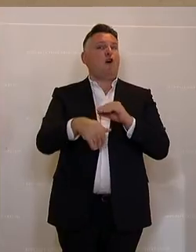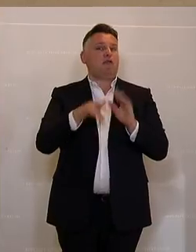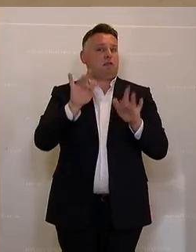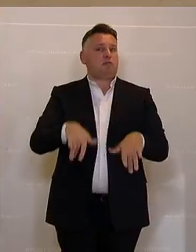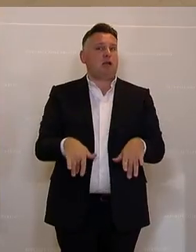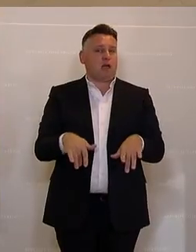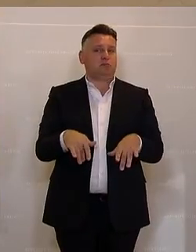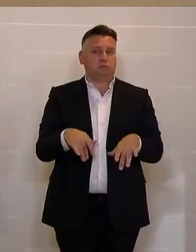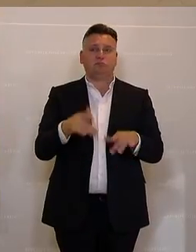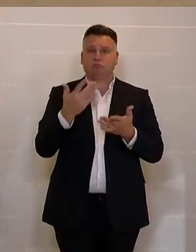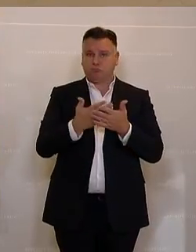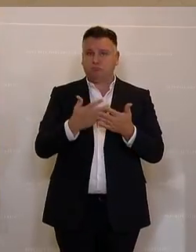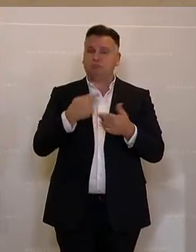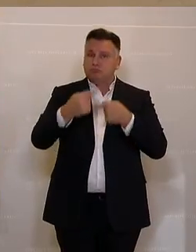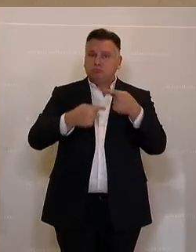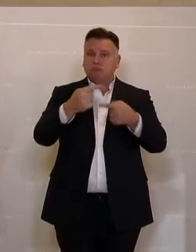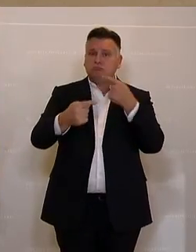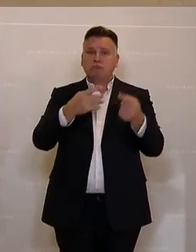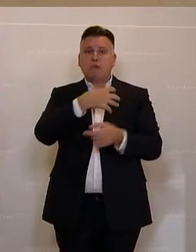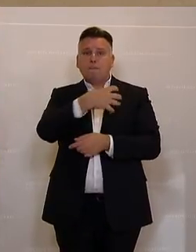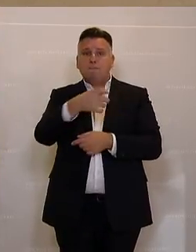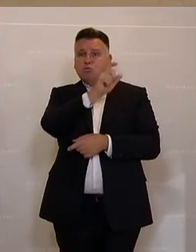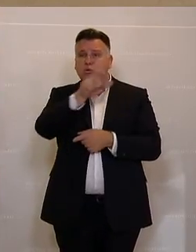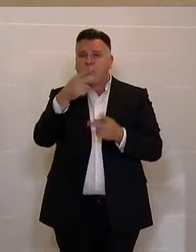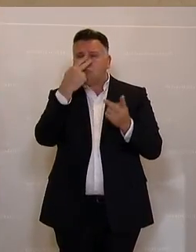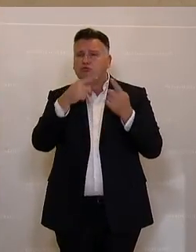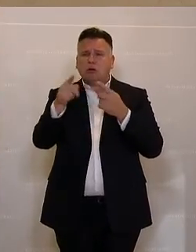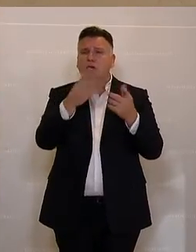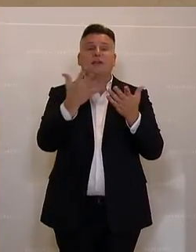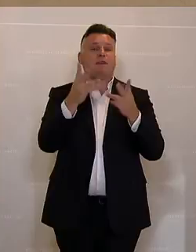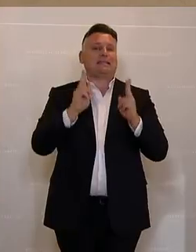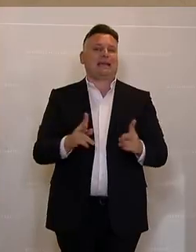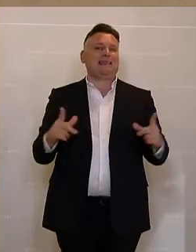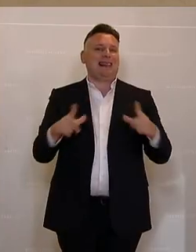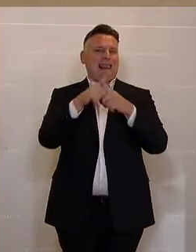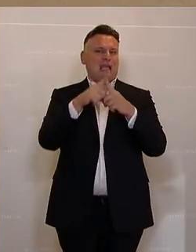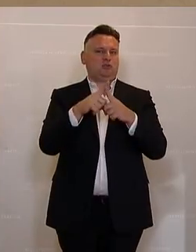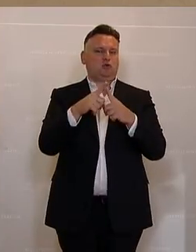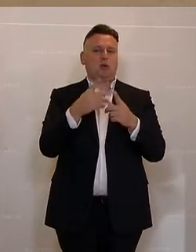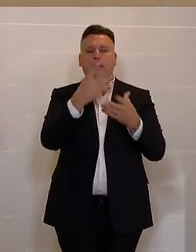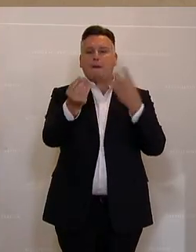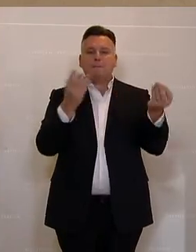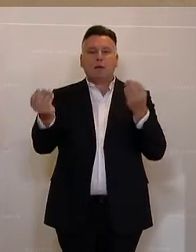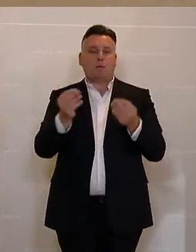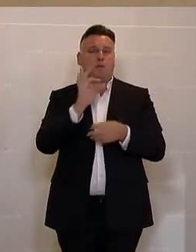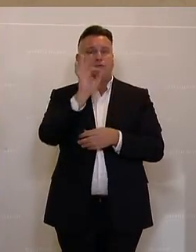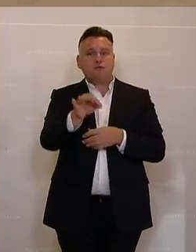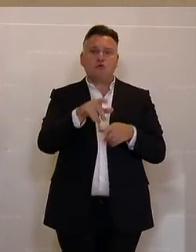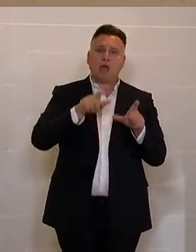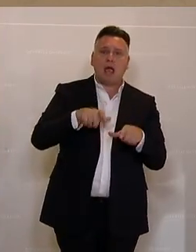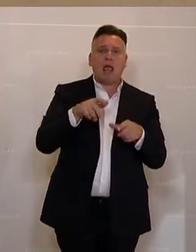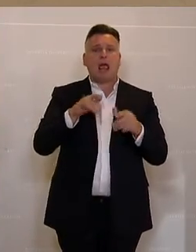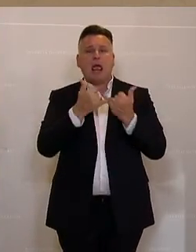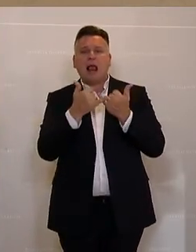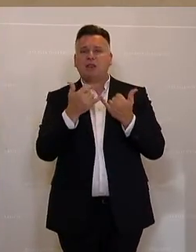einen Bürger-Bürgerinnen-Prozess werden Leistungen erarbeitet, die eben für unsere jungen, junggebliebenen Eltern und